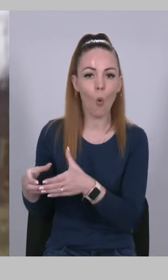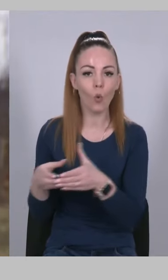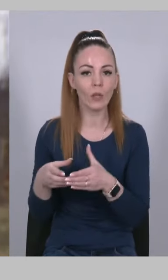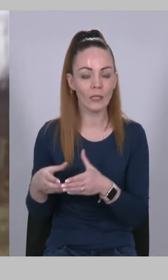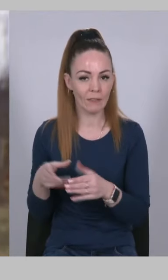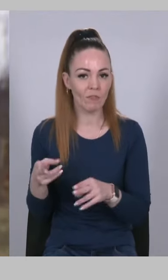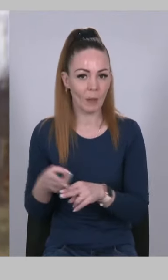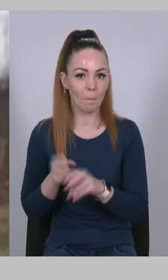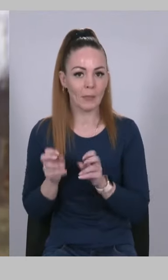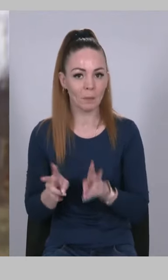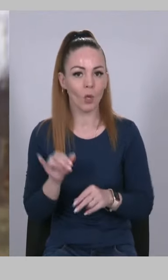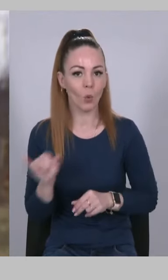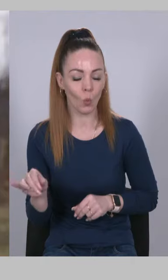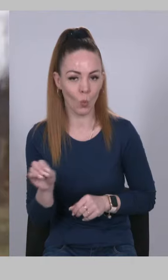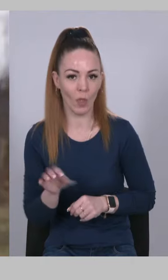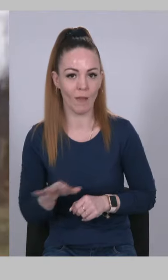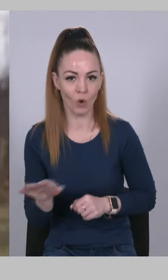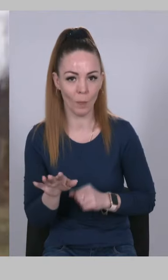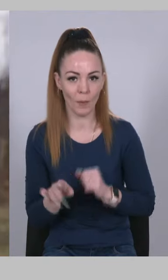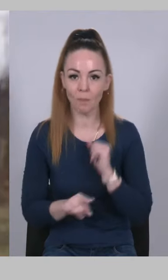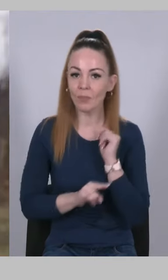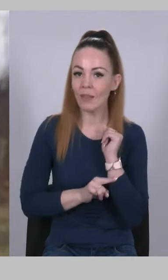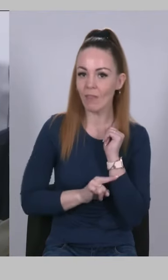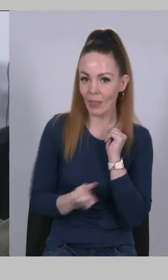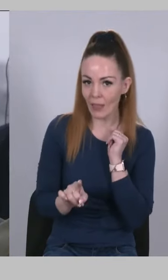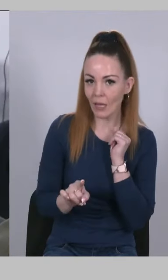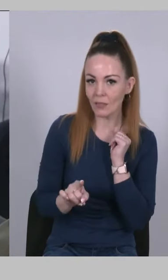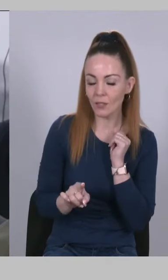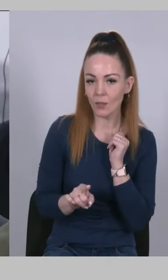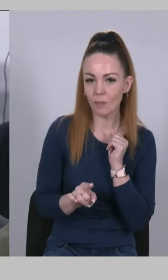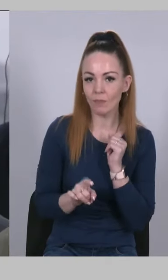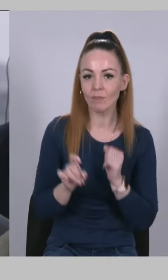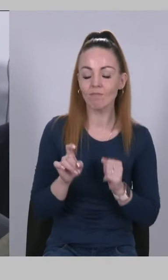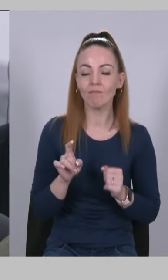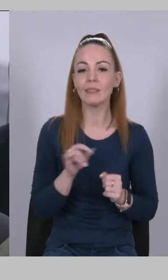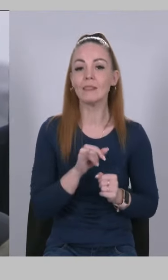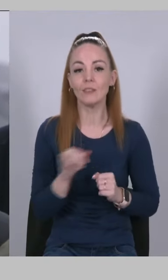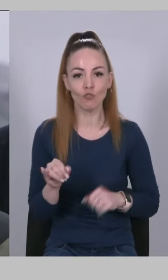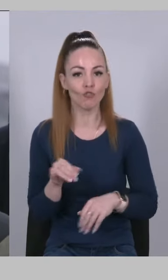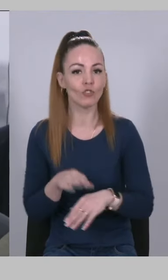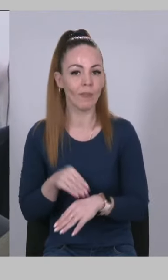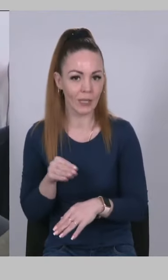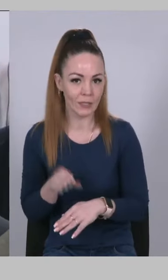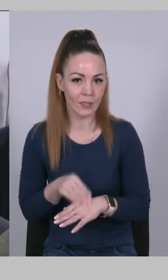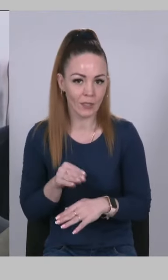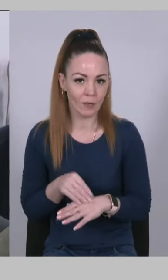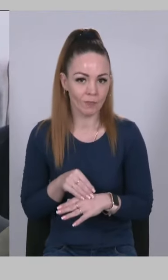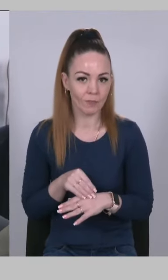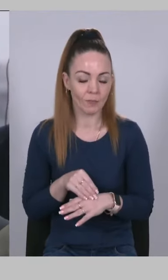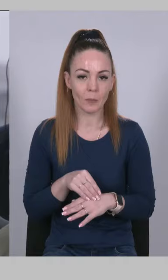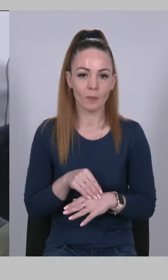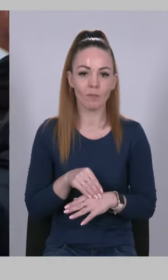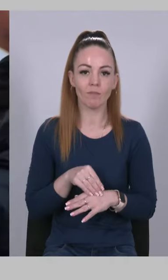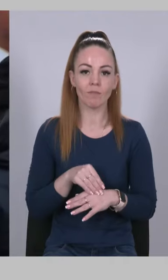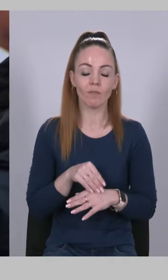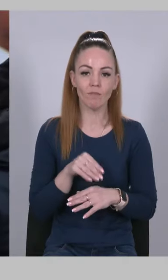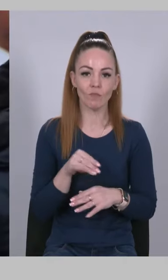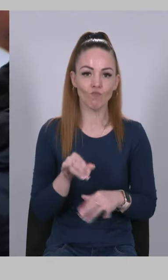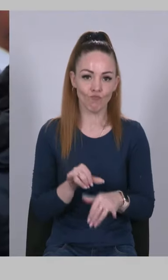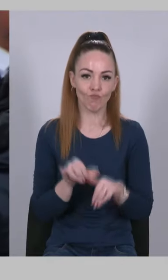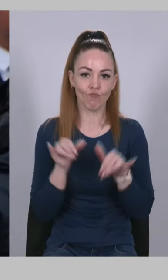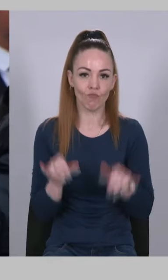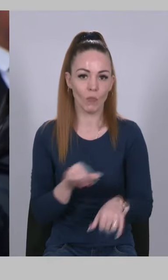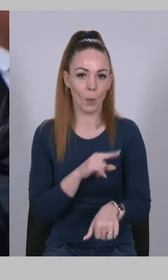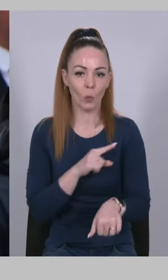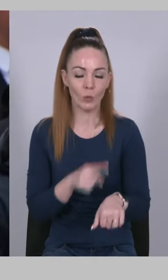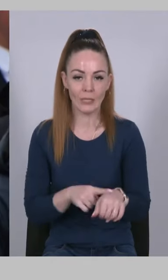Європі. Фінляндія, а згодом і Швеція, істутно посилить